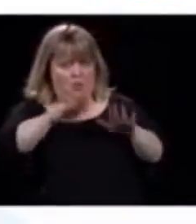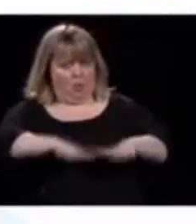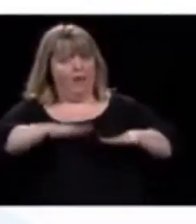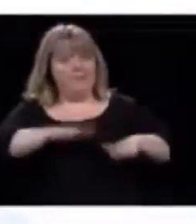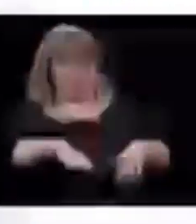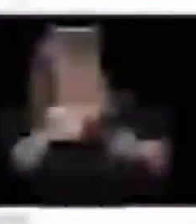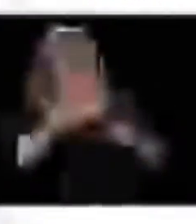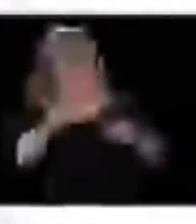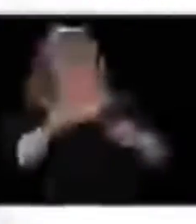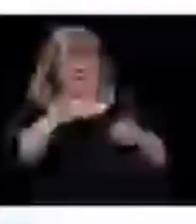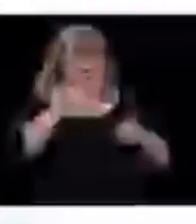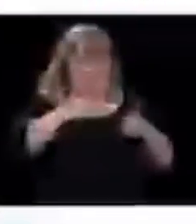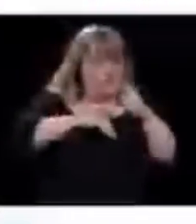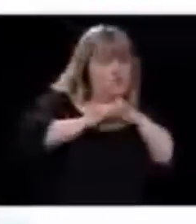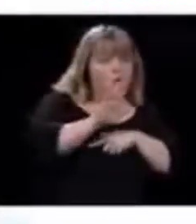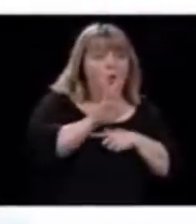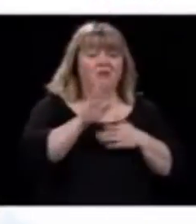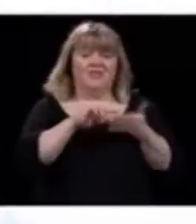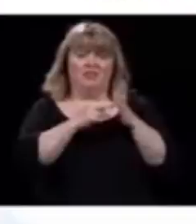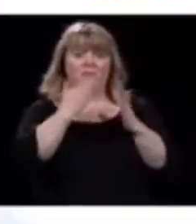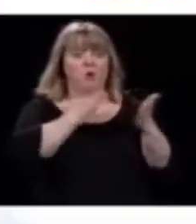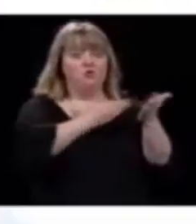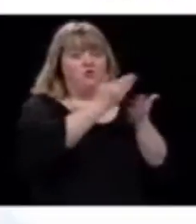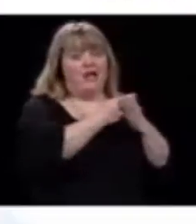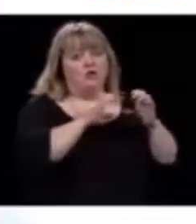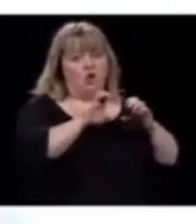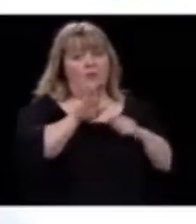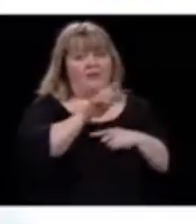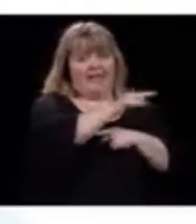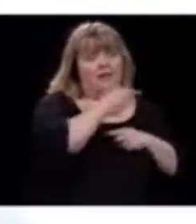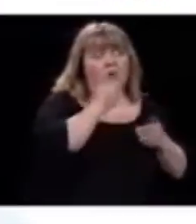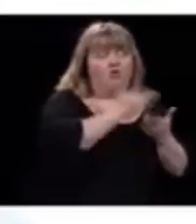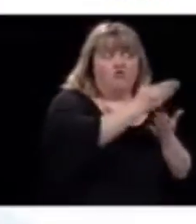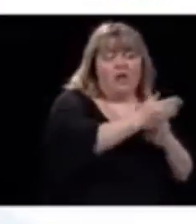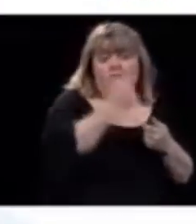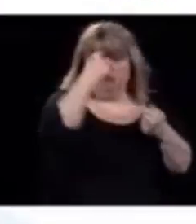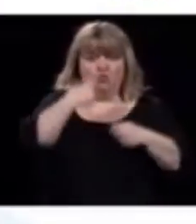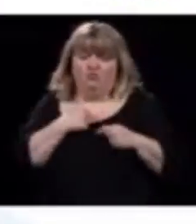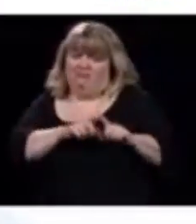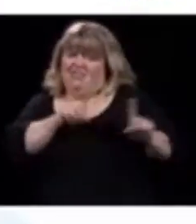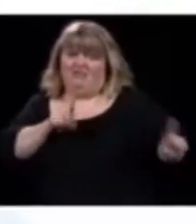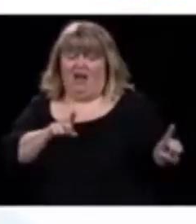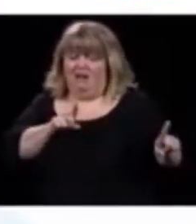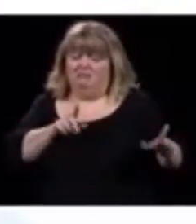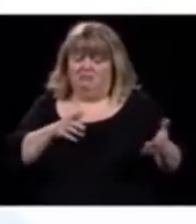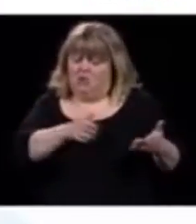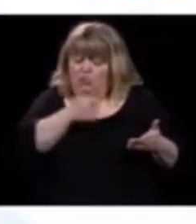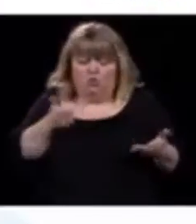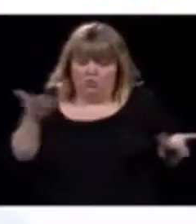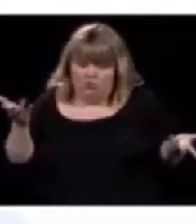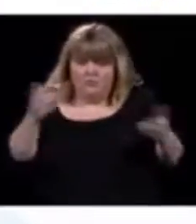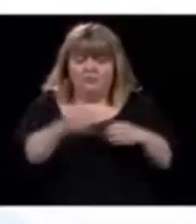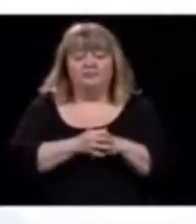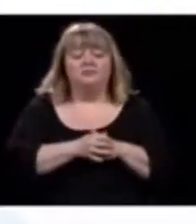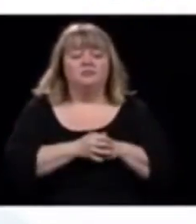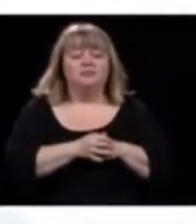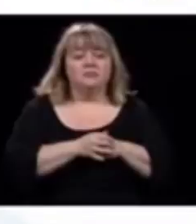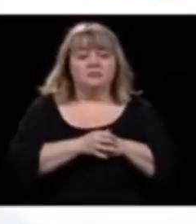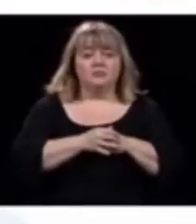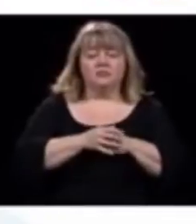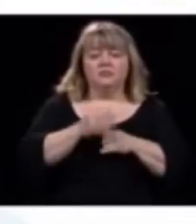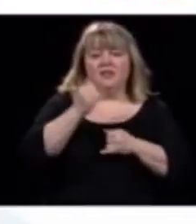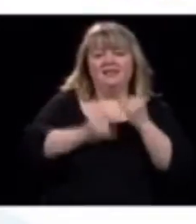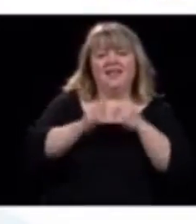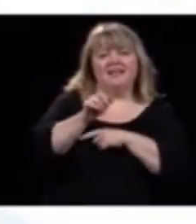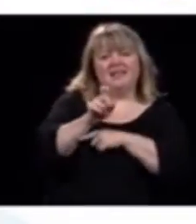Donc, évidemment, c'est une bonne nouvelle pour la Colombie-Britannique. Nous, c'est une autre dynamique complètement différente. Dernière question en